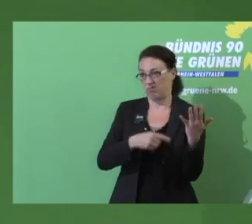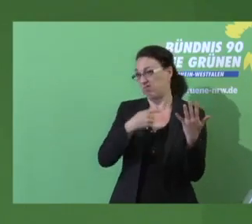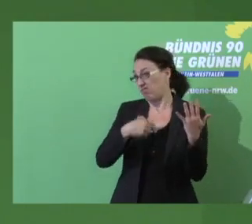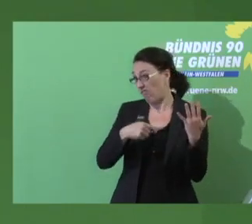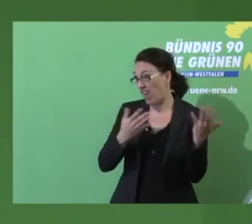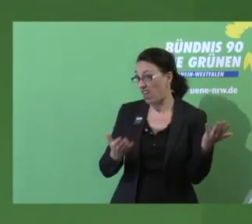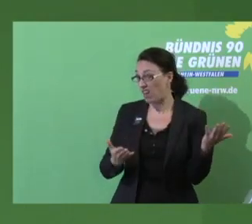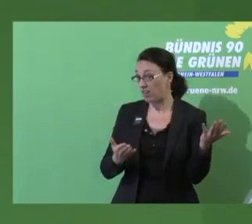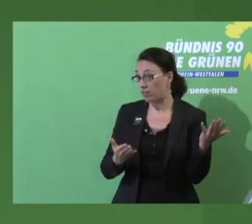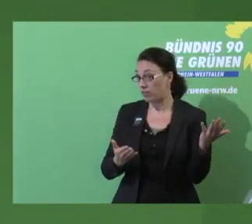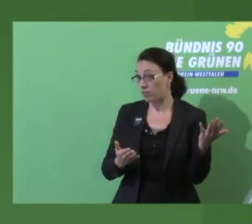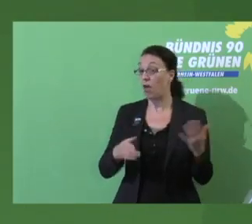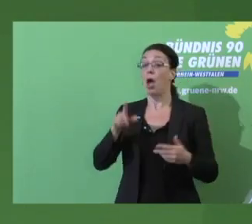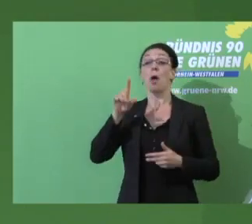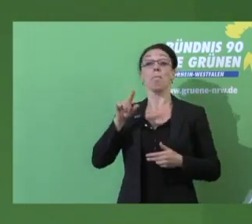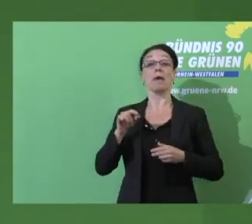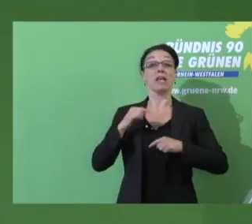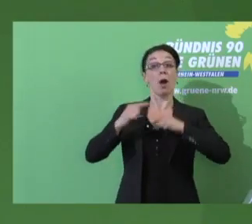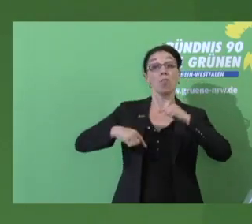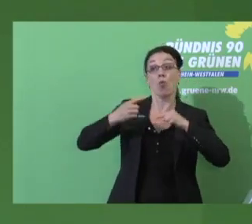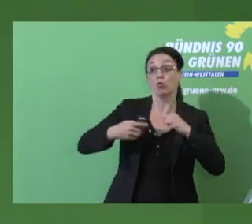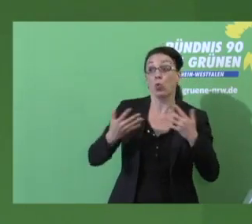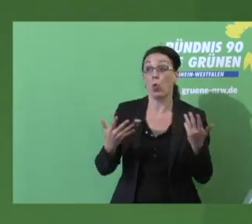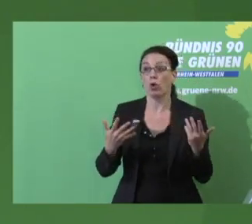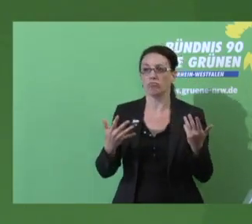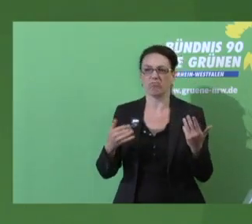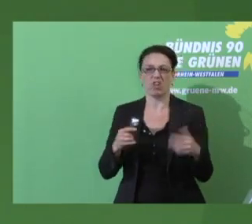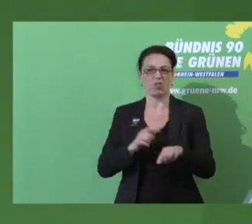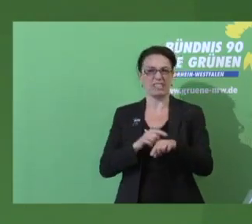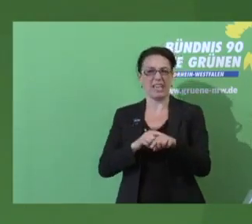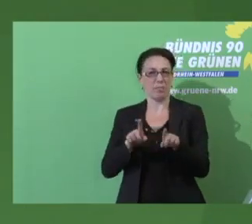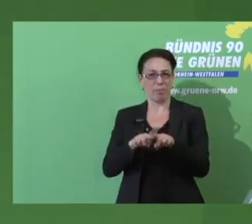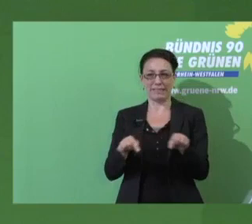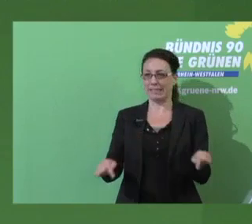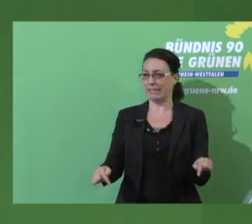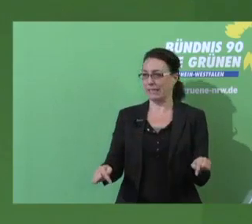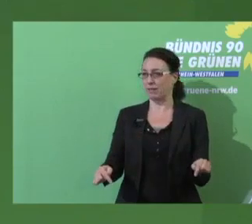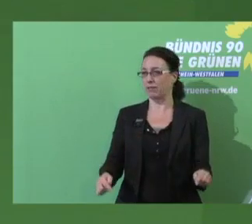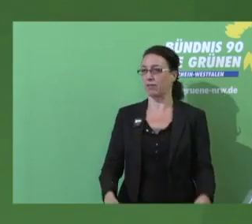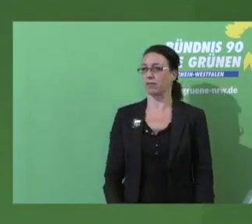motorisierten Verkehrs, die Zeit ist eigentlich auch vorbei. Leider noch nichts.